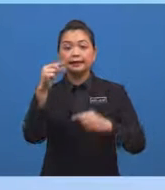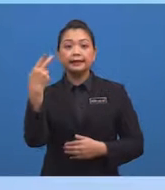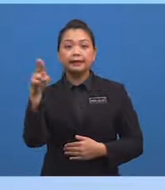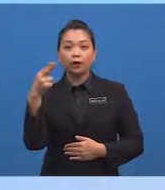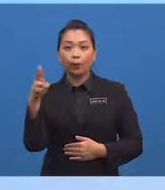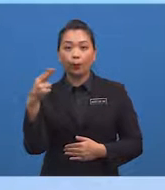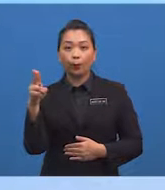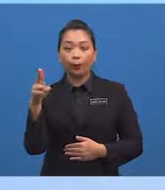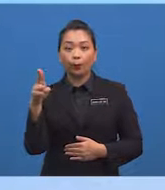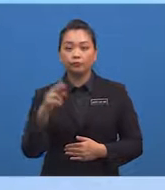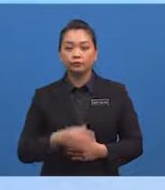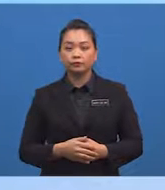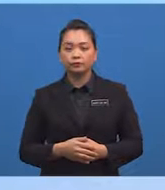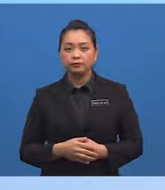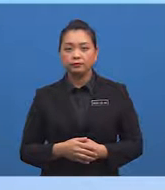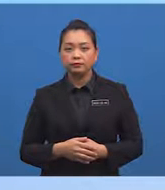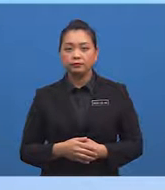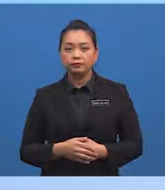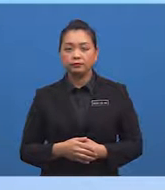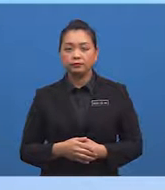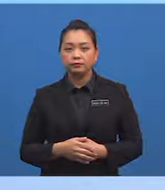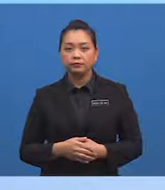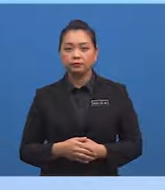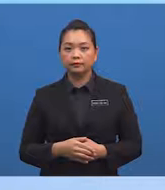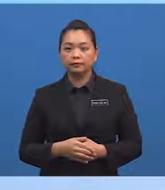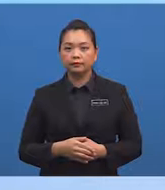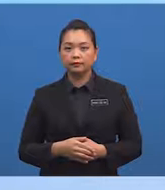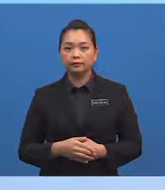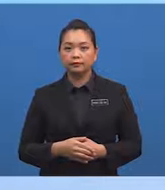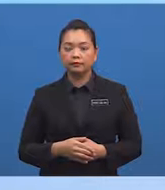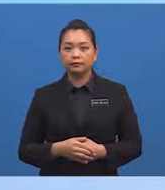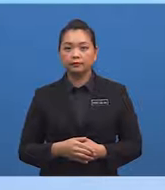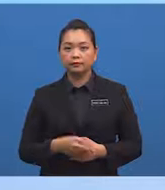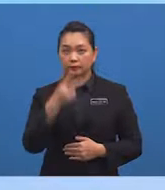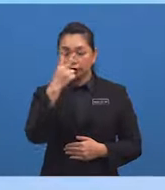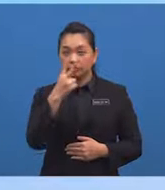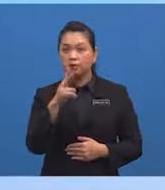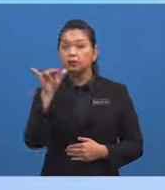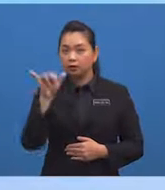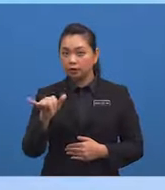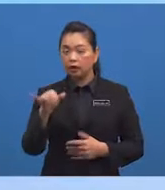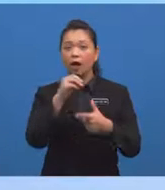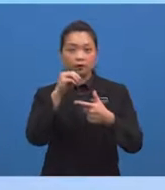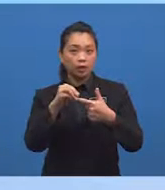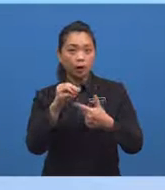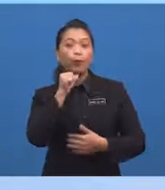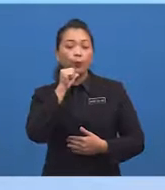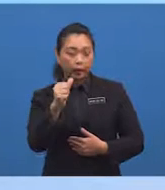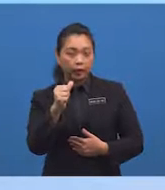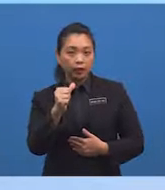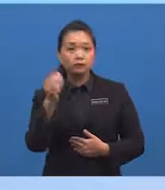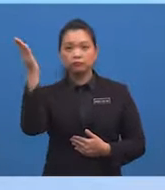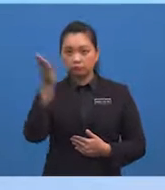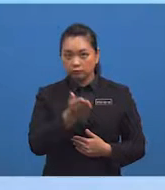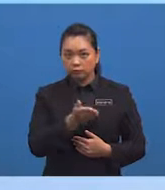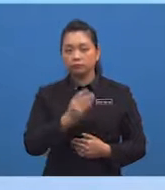gambar rajah Ianya adalah garis rentas lintang atau tidak Gambar rajah